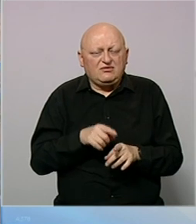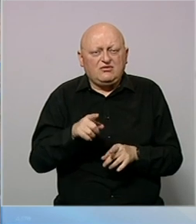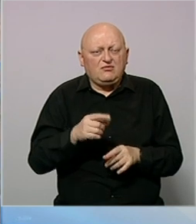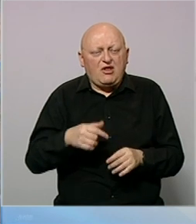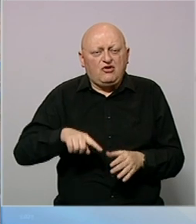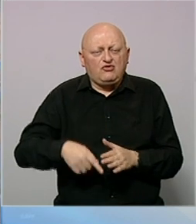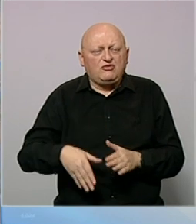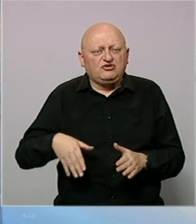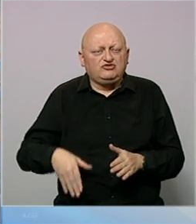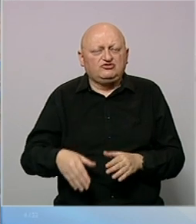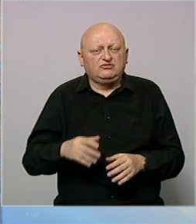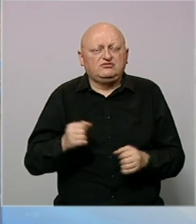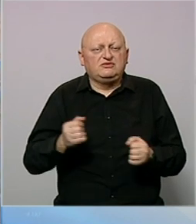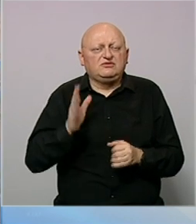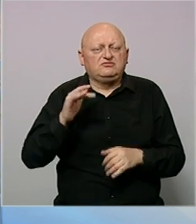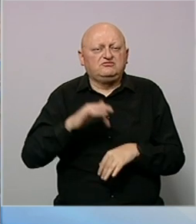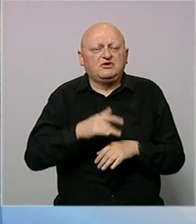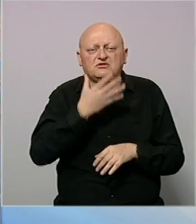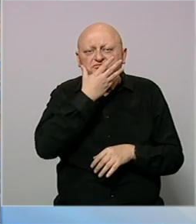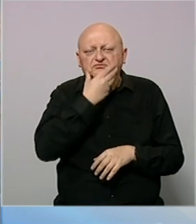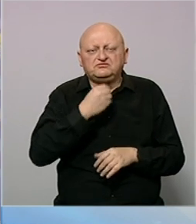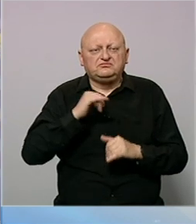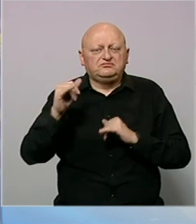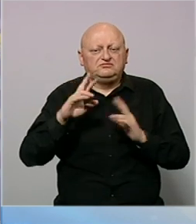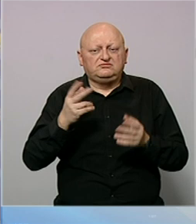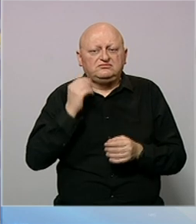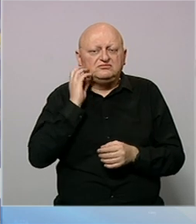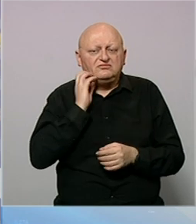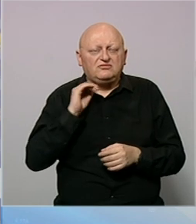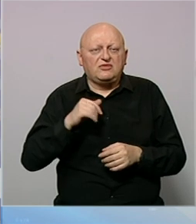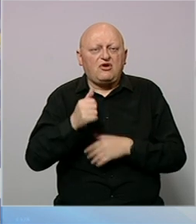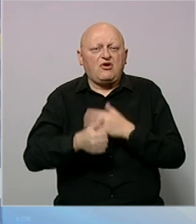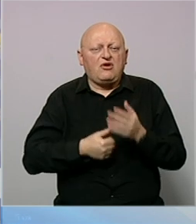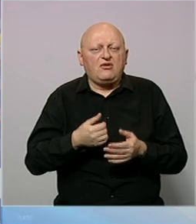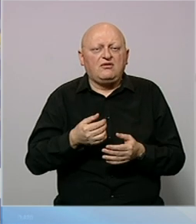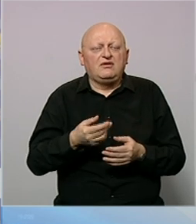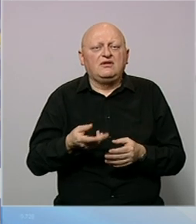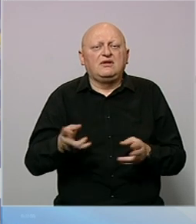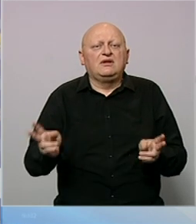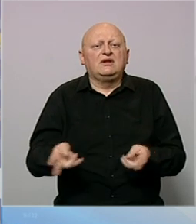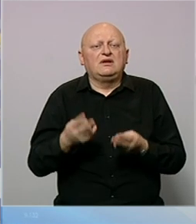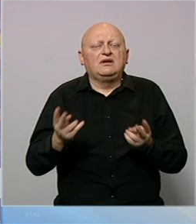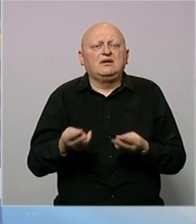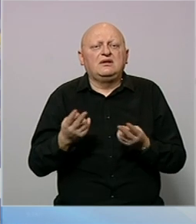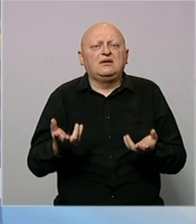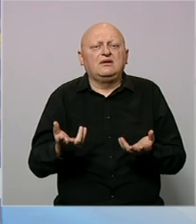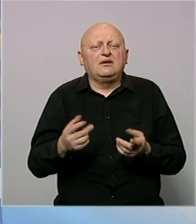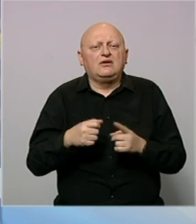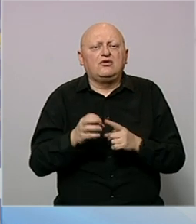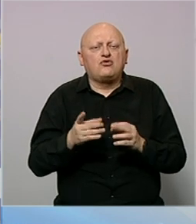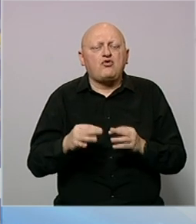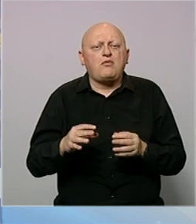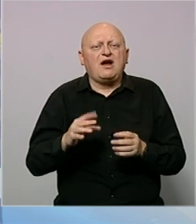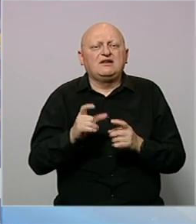malo dubljeg džepa zime provode na egzotičnim destinacijama. Činim se da je ove godine možda najtraženije Kuba,